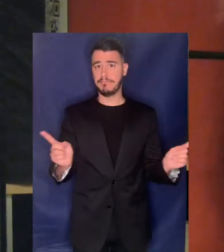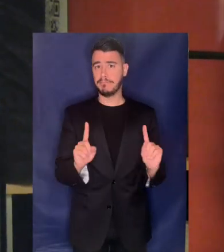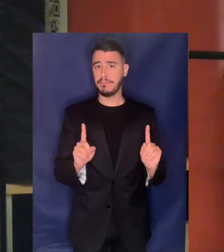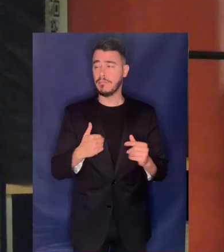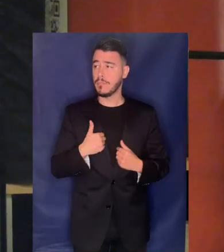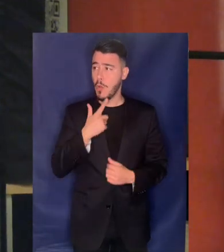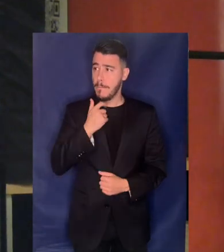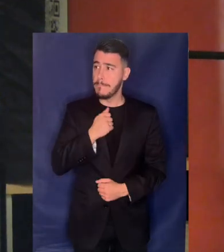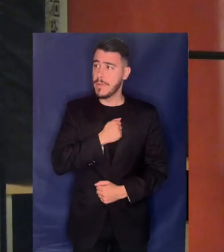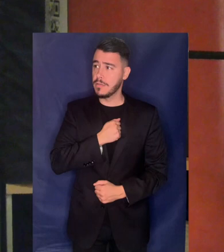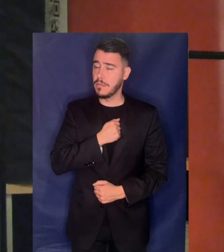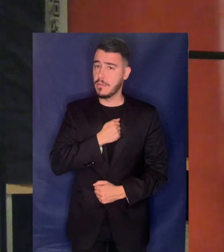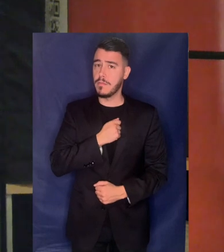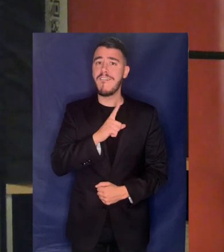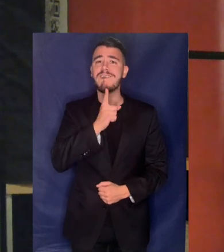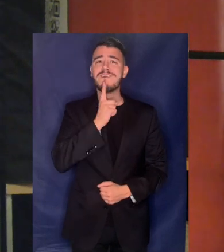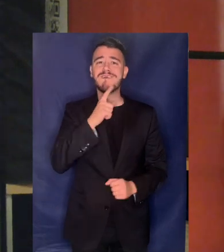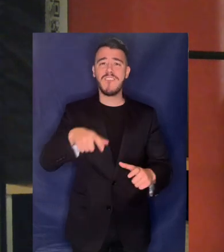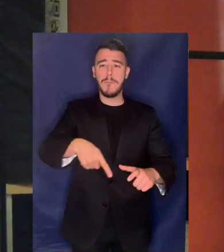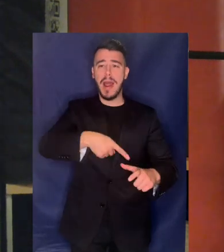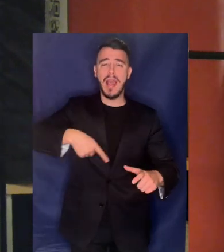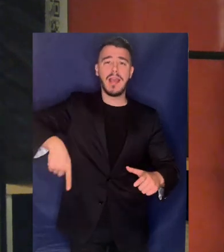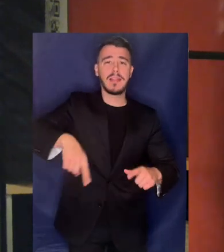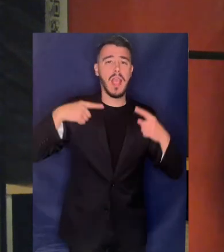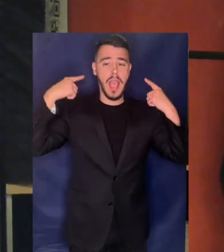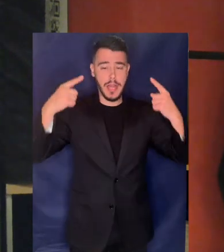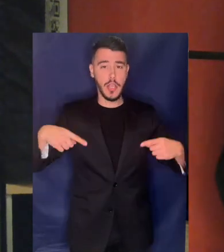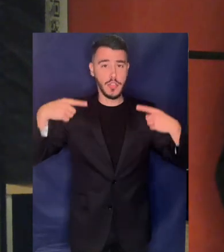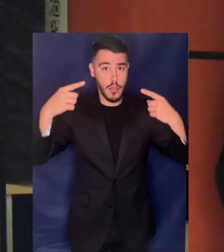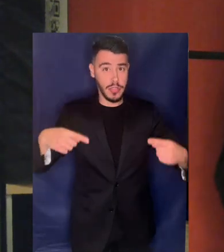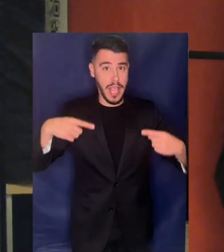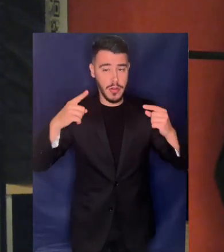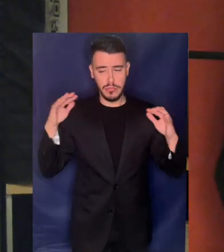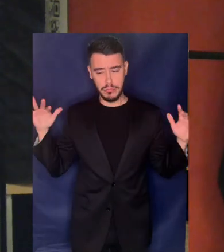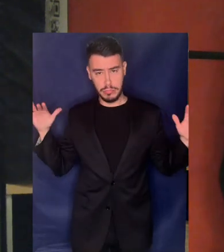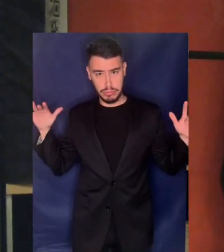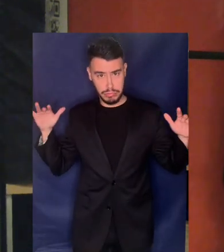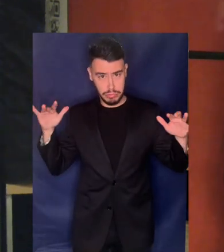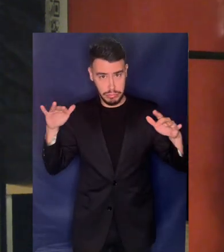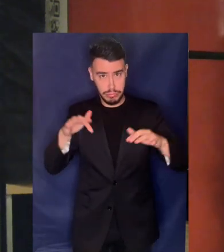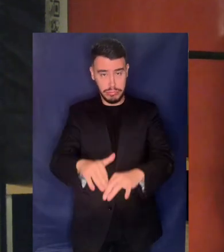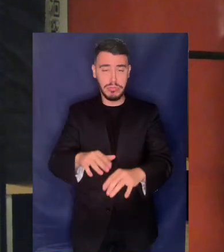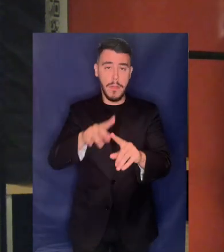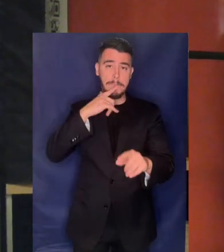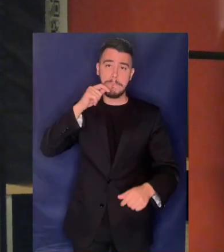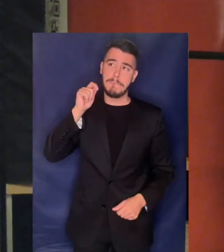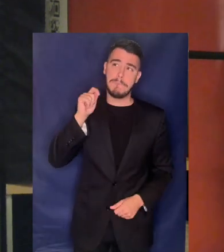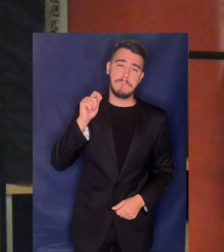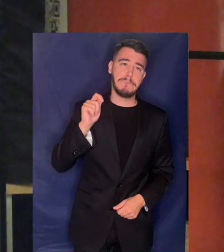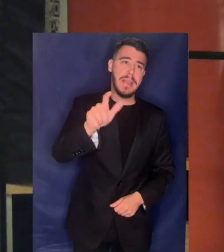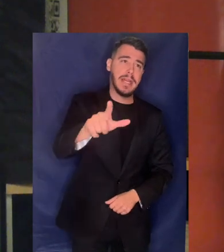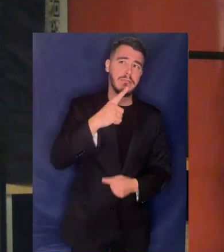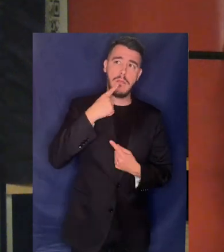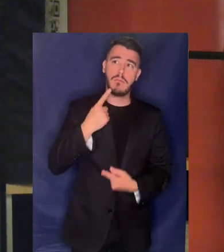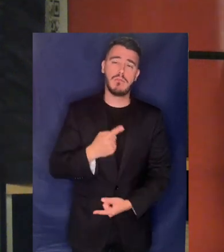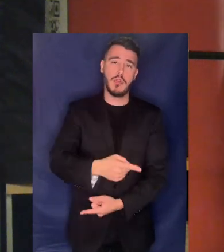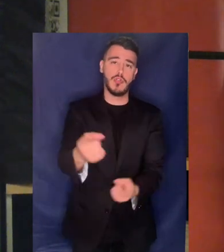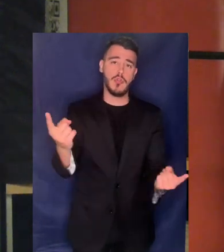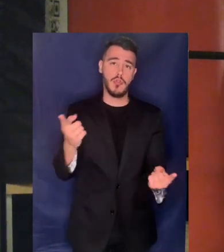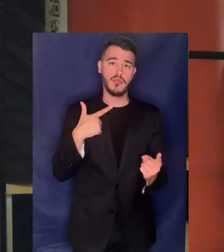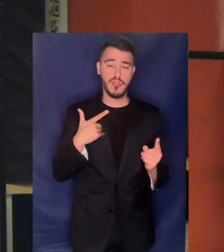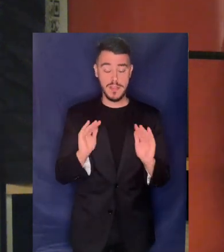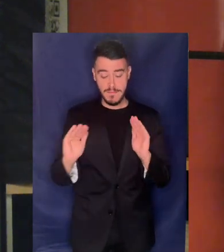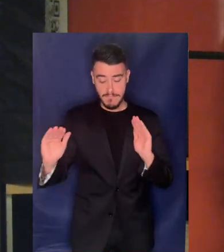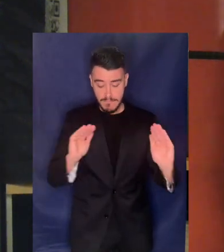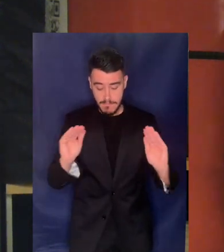περβολής εγώ θεωρώ ότι η συγκέντρωση στην πλατεία Αριστοτέλους ήταν μια λαϊκή εντολή προς όλες και όλους μας υπερασπίσου το